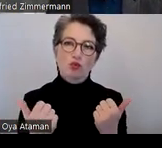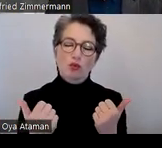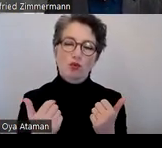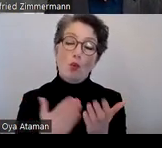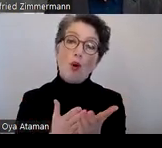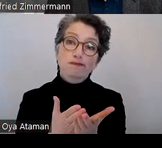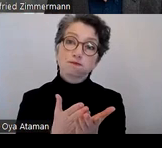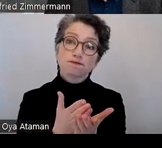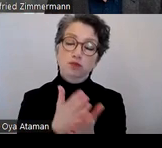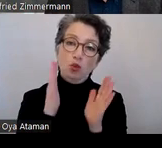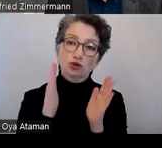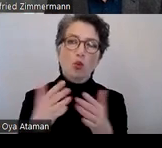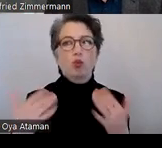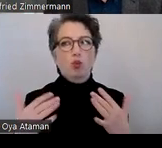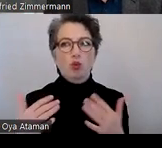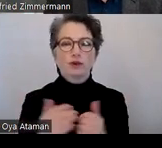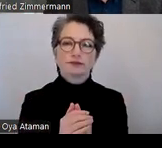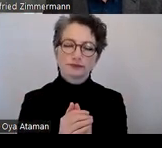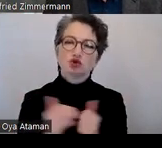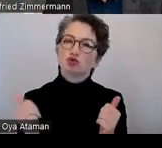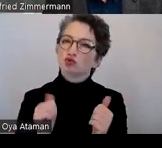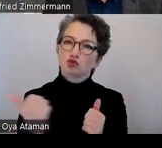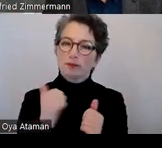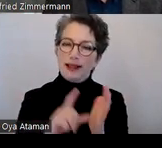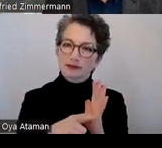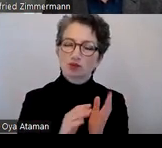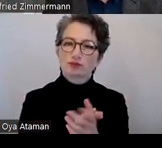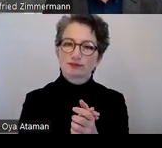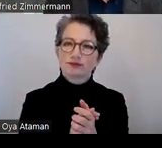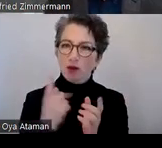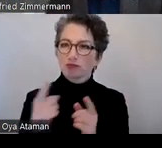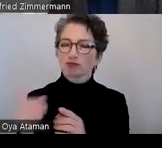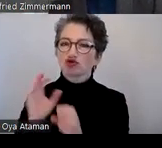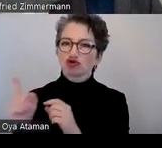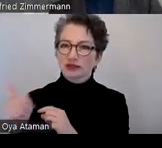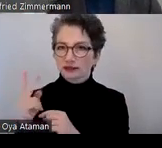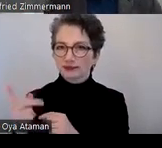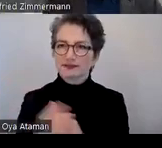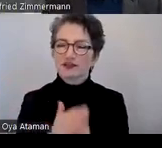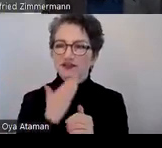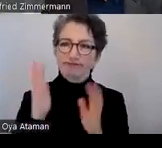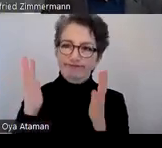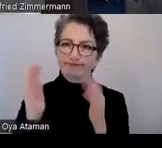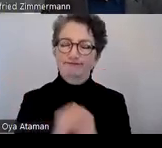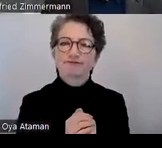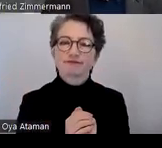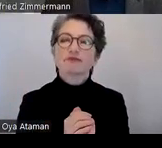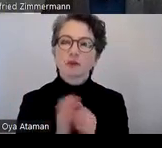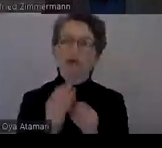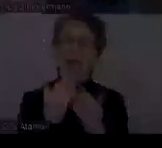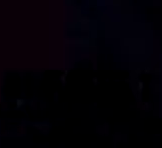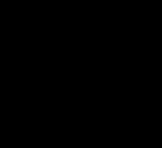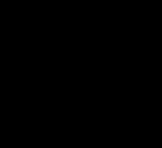konzentrieren das ist echt eine super Leistung kommen auch auf dem Chat aus dem Chat jetzt ganz viele Dankeschön weiteres wir haben